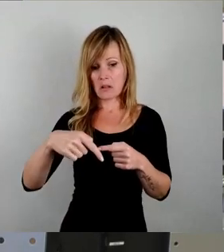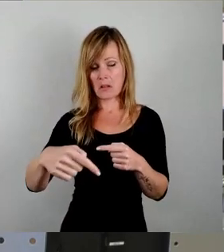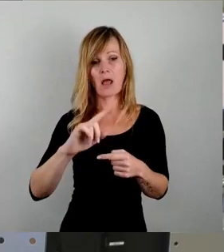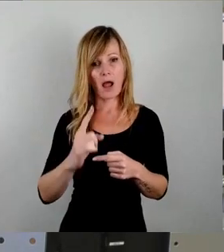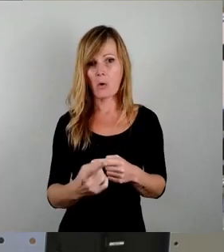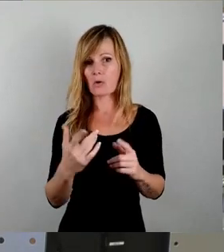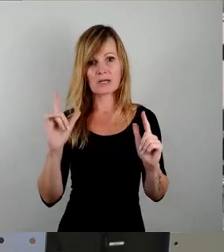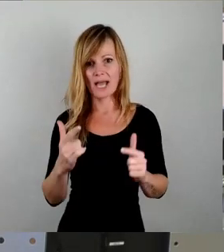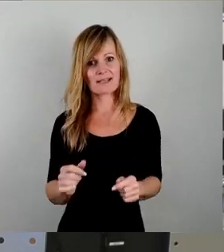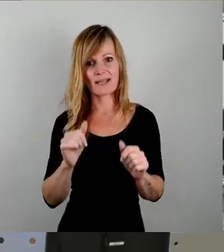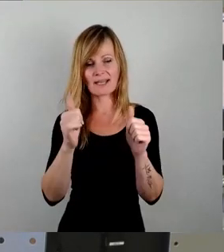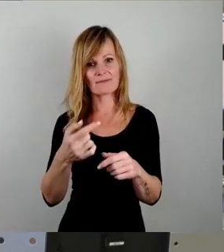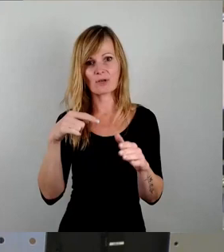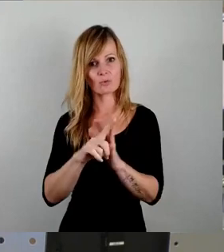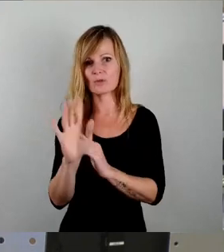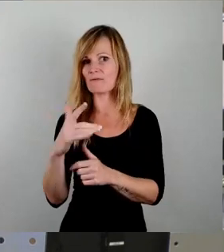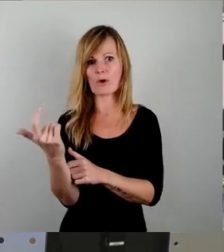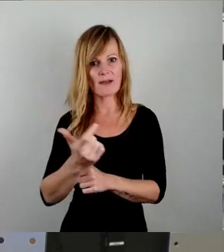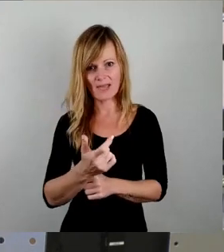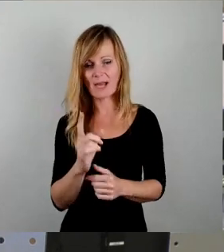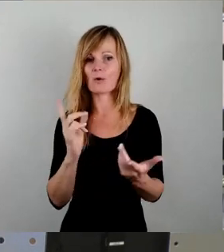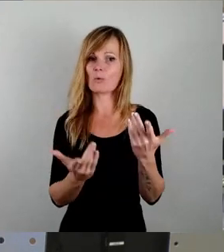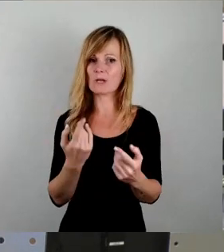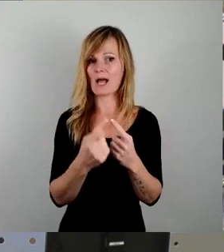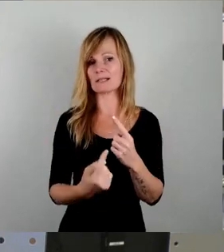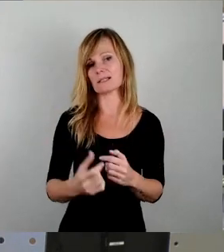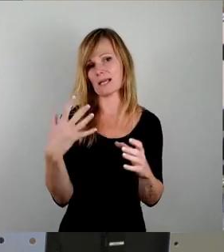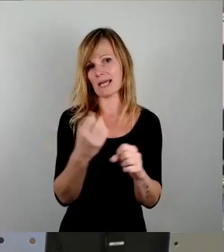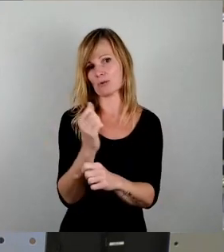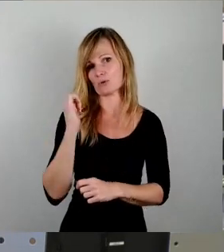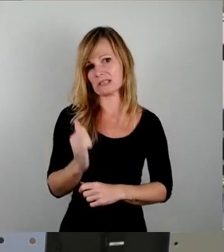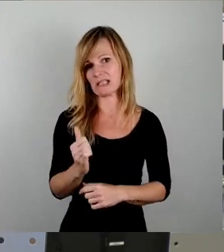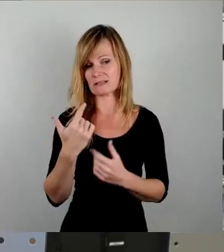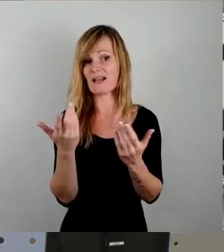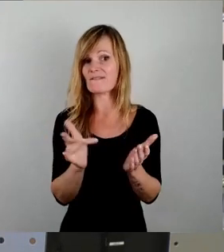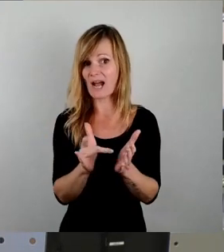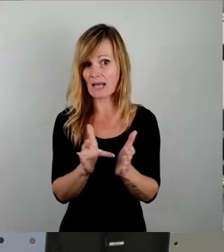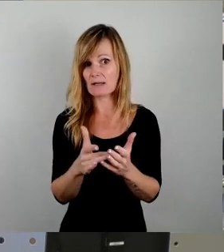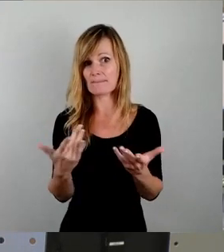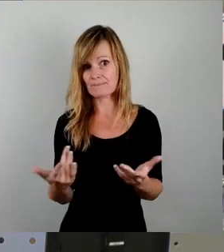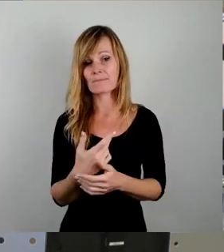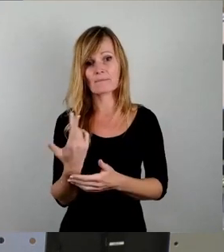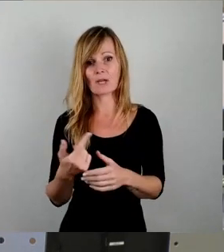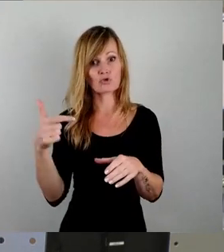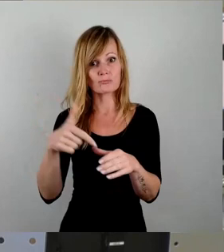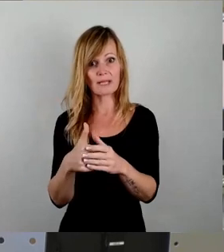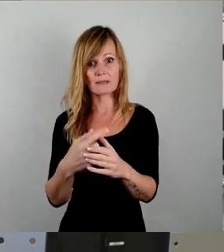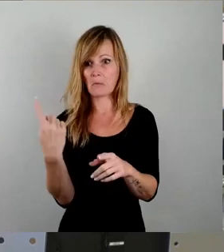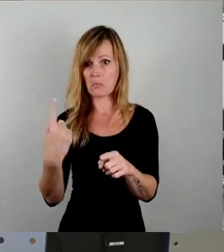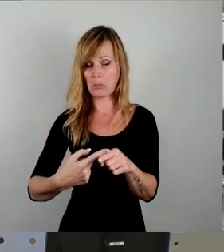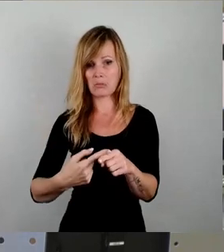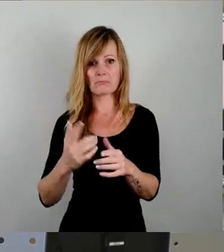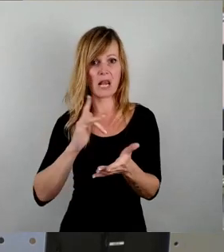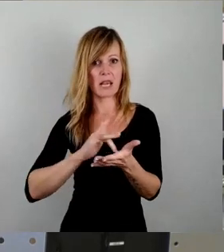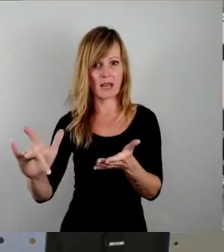Hilfe durch Feuerwehr und andere Rettungsdienste, weil ihnen der Sprit ausgeht. Öl hier